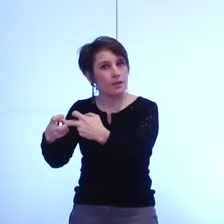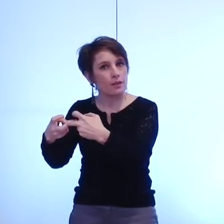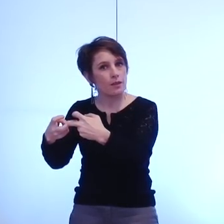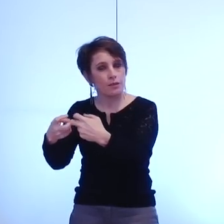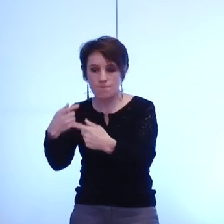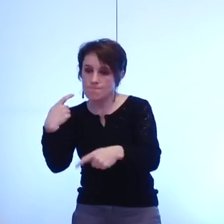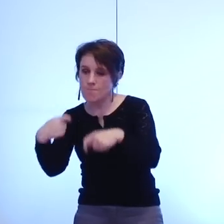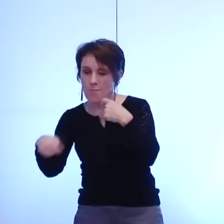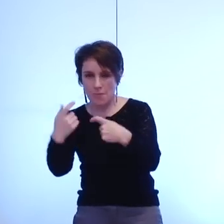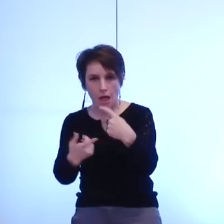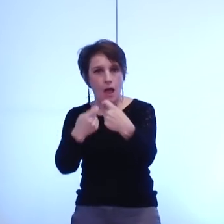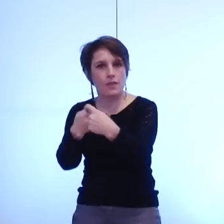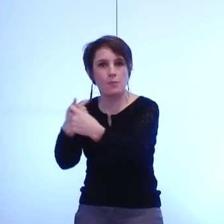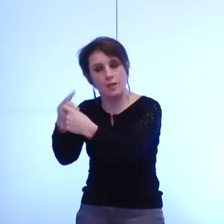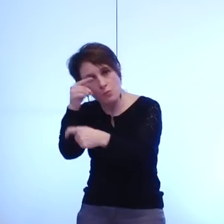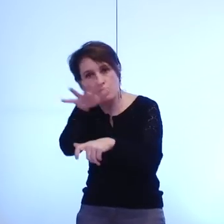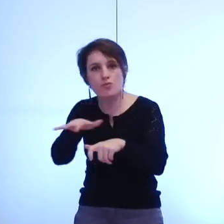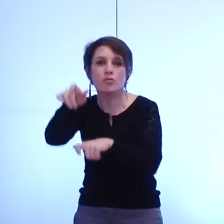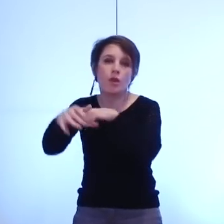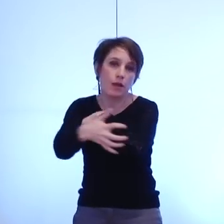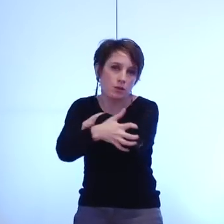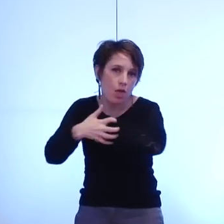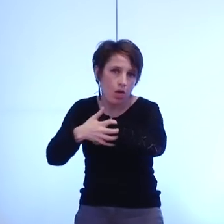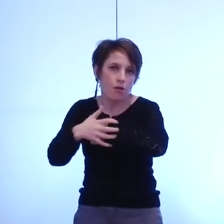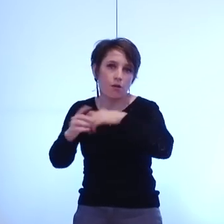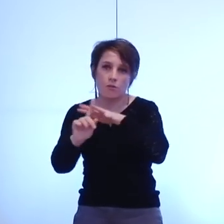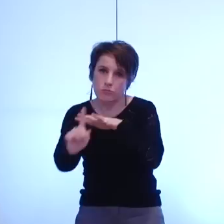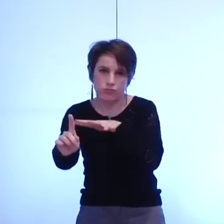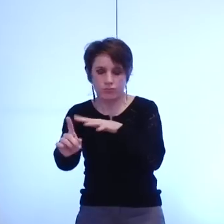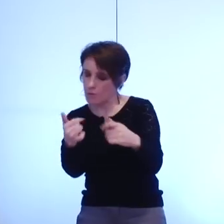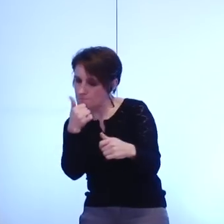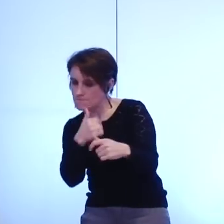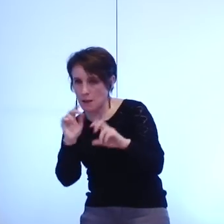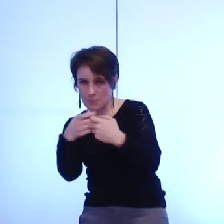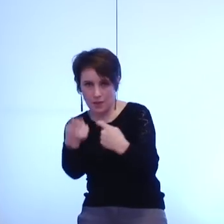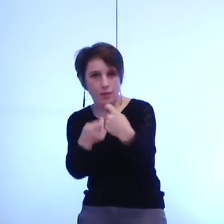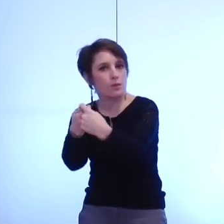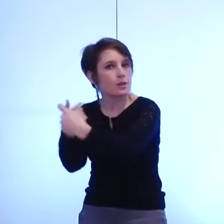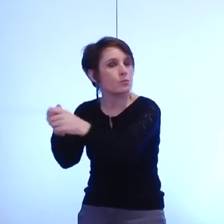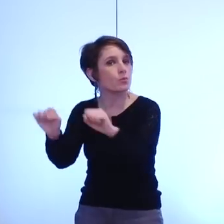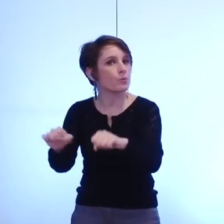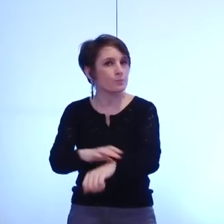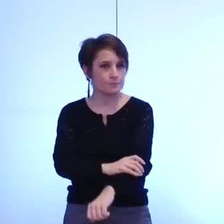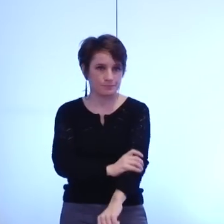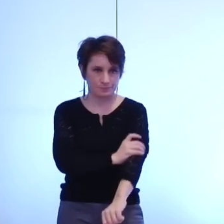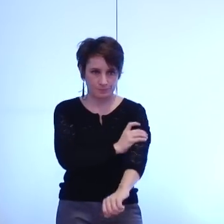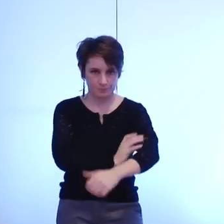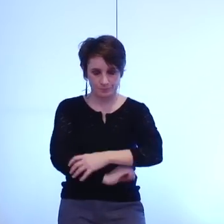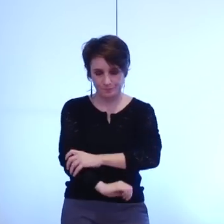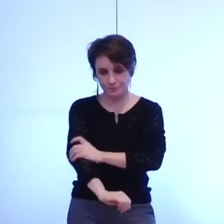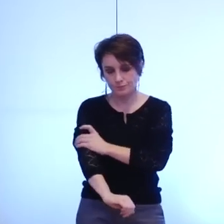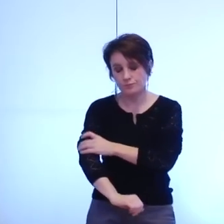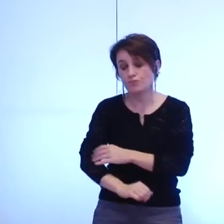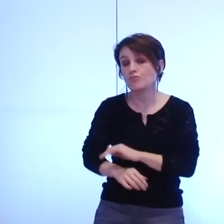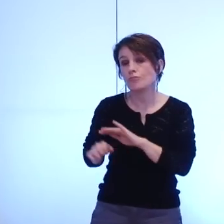de solidarité très forts et très clairement exprimés alors quelques